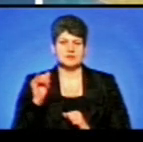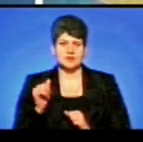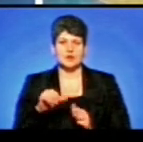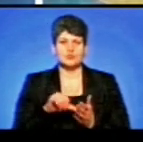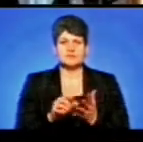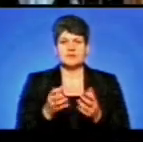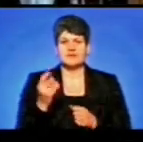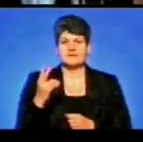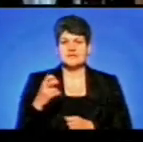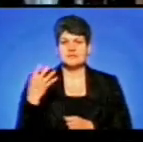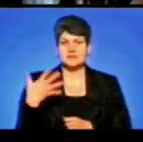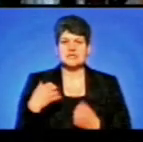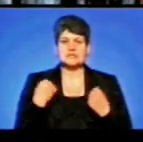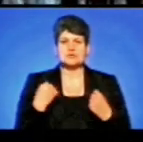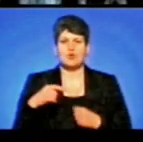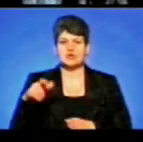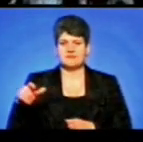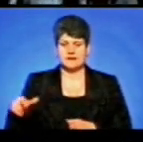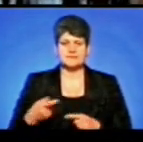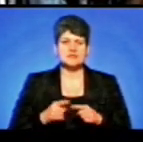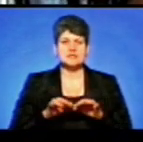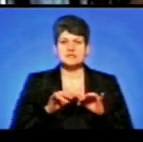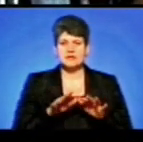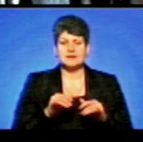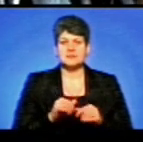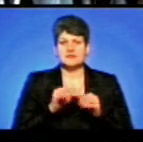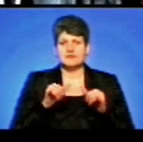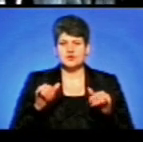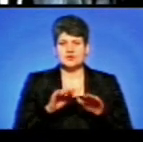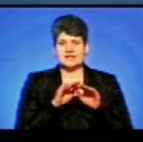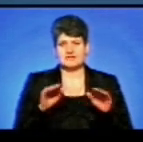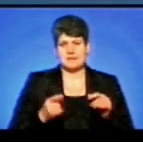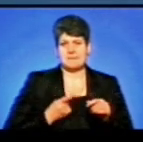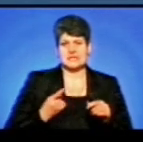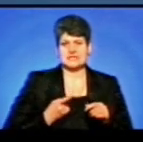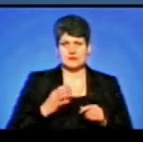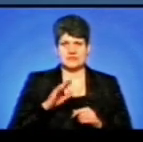спортсменів. Такі заходи підвищують рівень майстерності дітей в першу чергу.